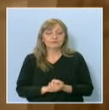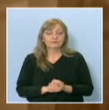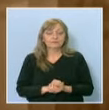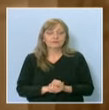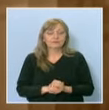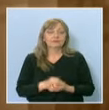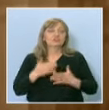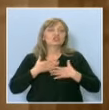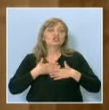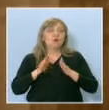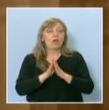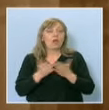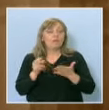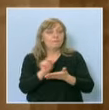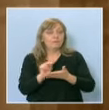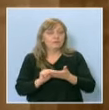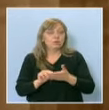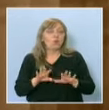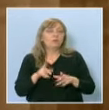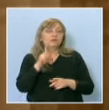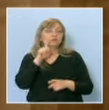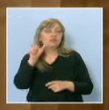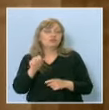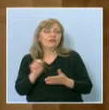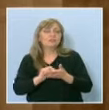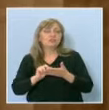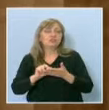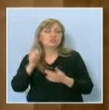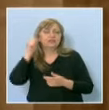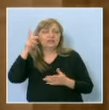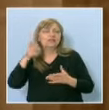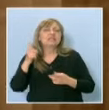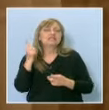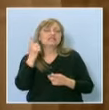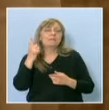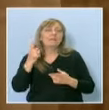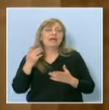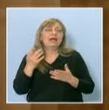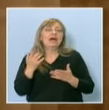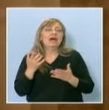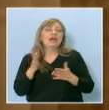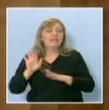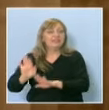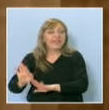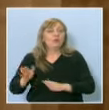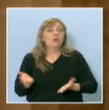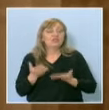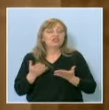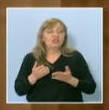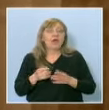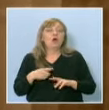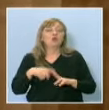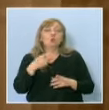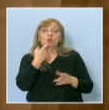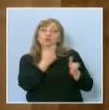В свой бележник обикновенно човек пише понятни само за самия него неща. Но думата на Роде